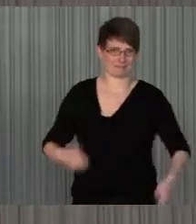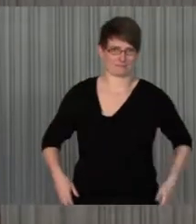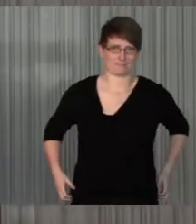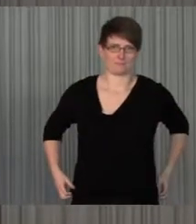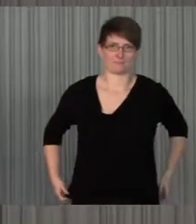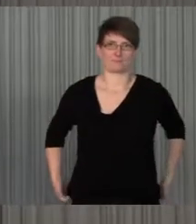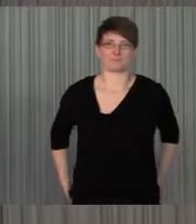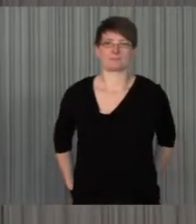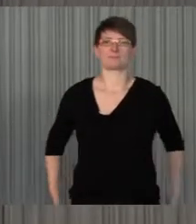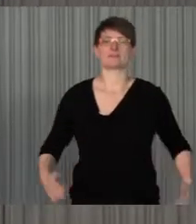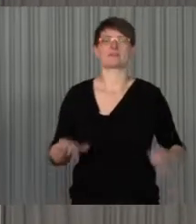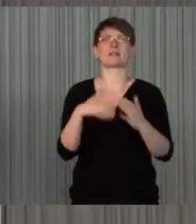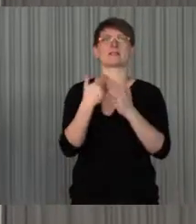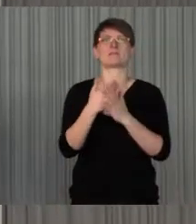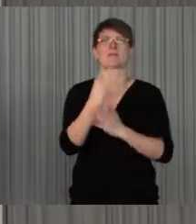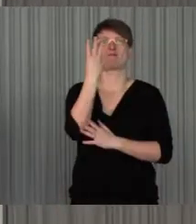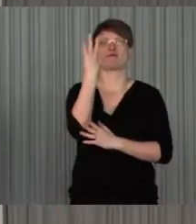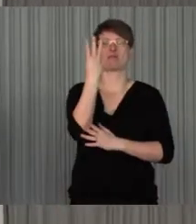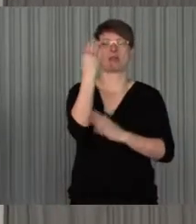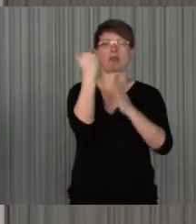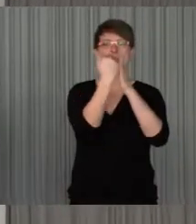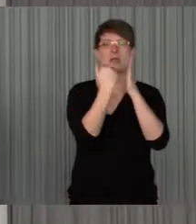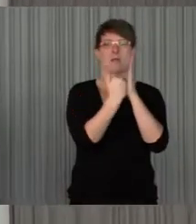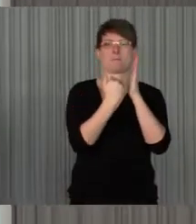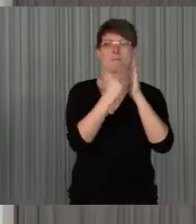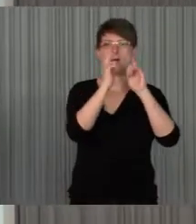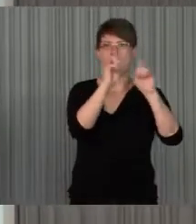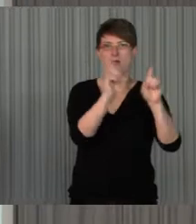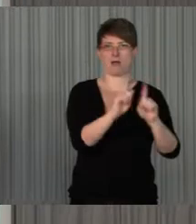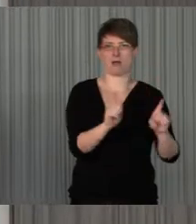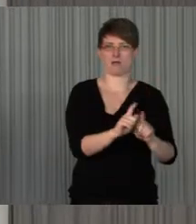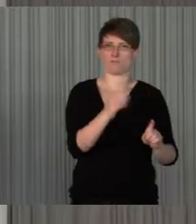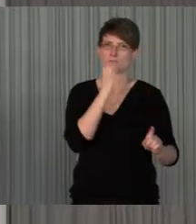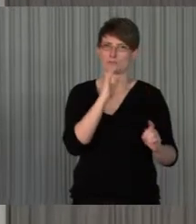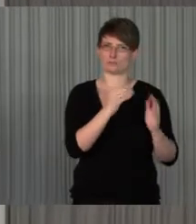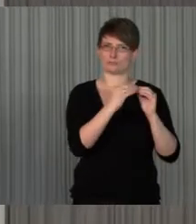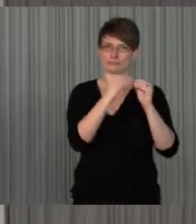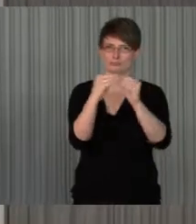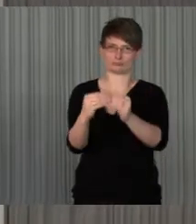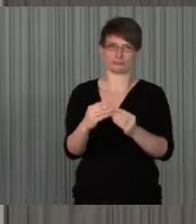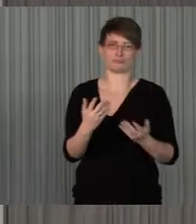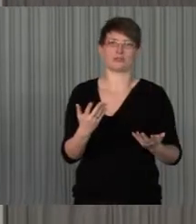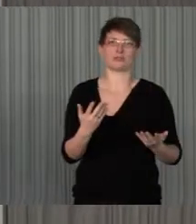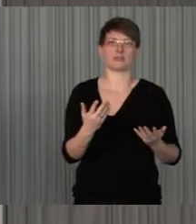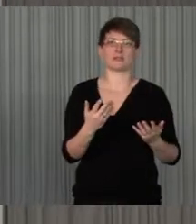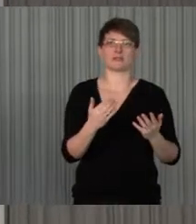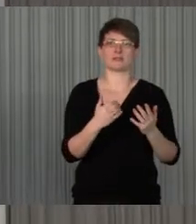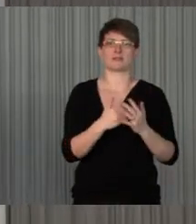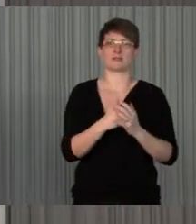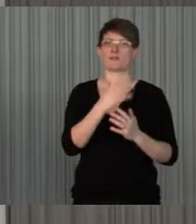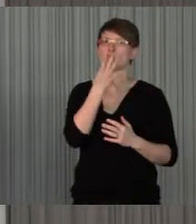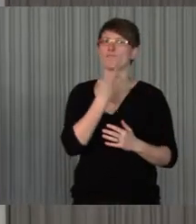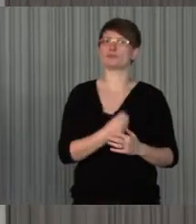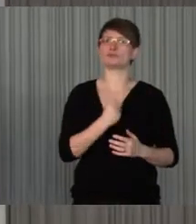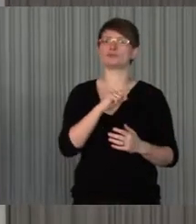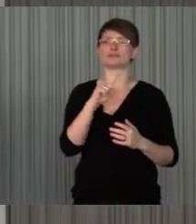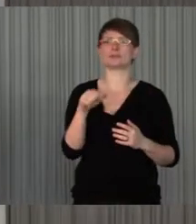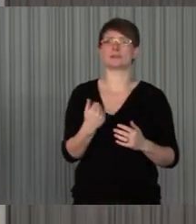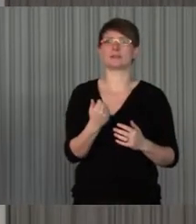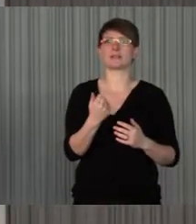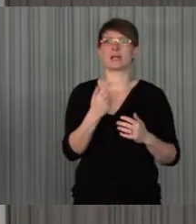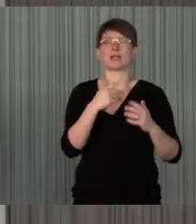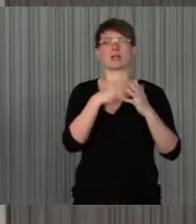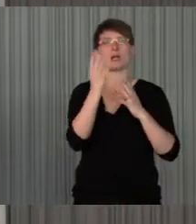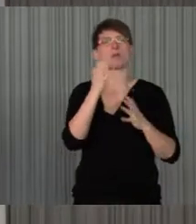vorgenommen, sozusagen das Thema zu illustrieren, keine Inklusion ohne Medien, das heißt, ich muss natürlich auch über die